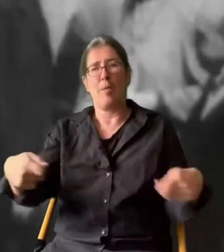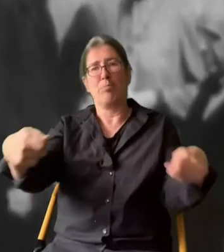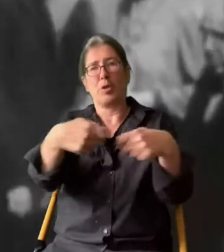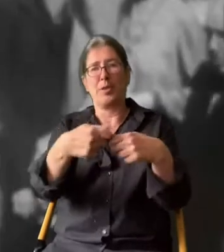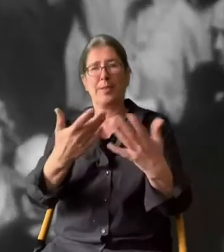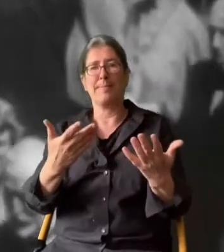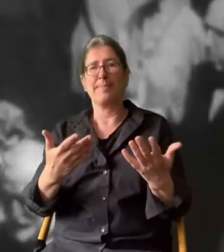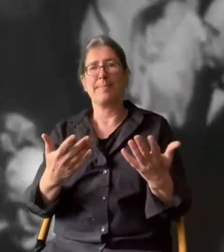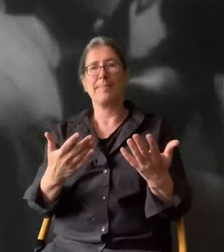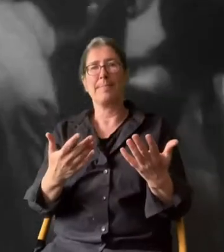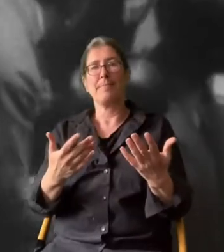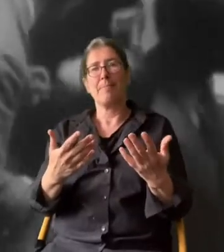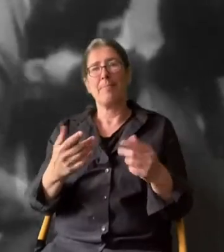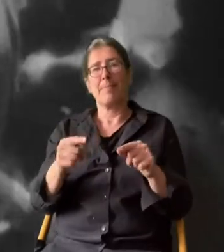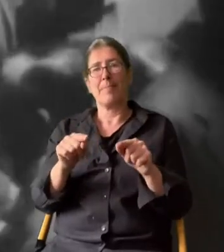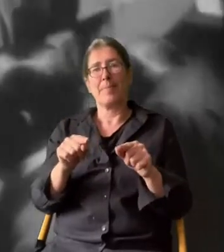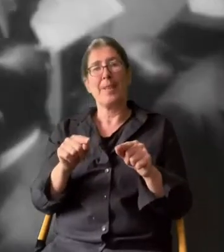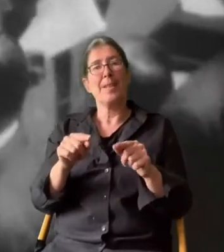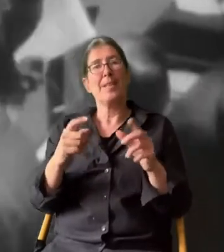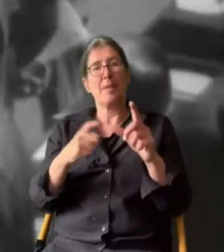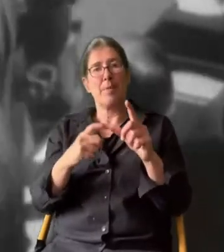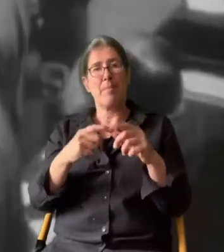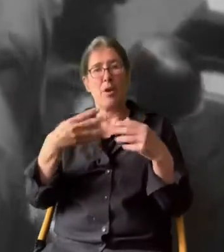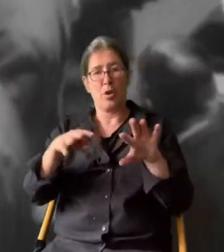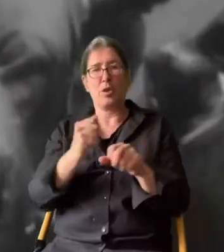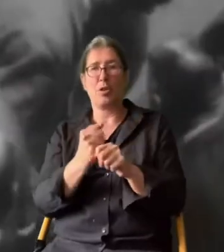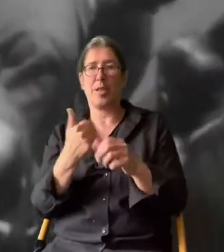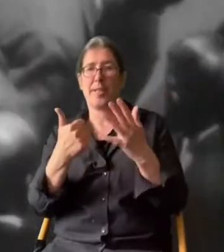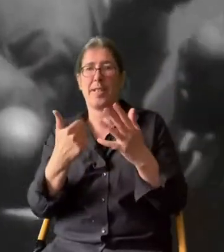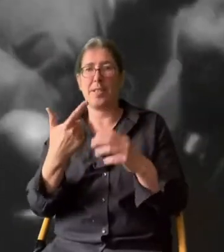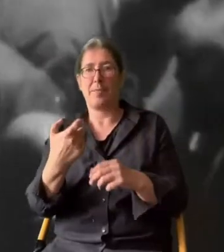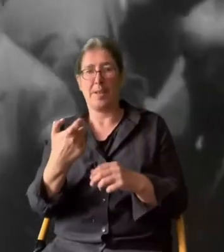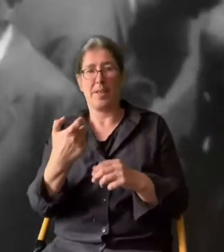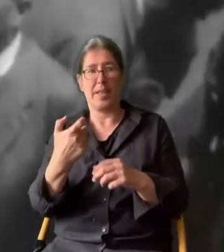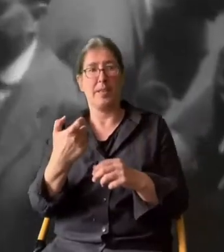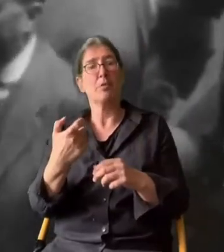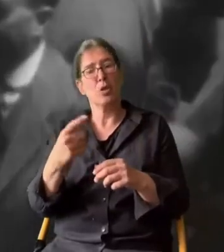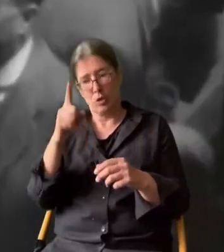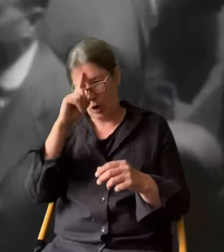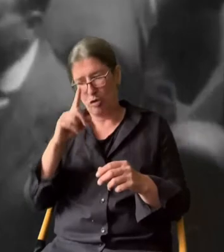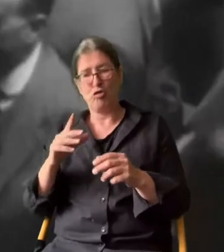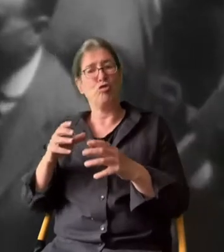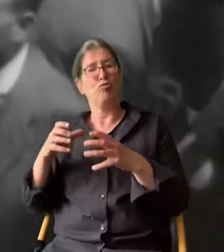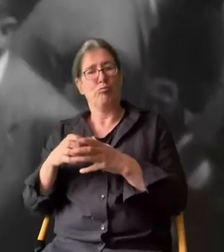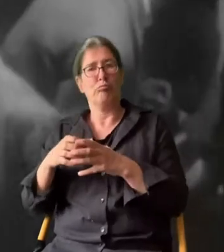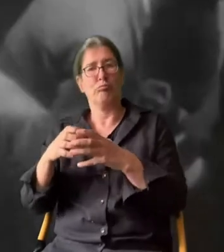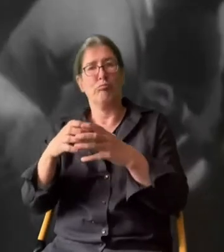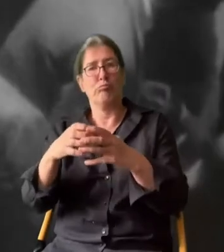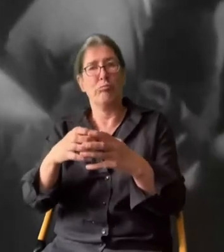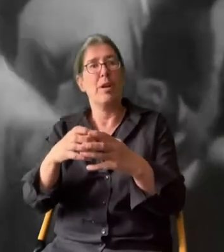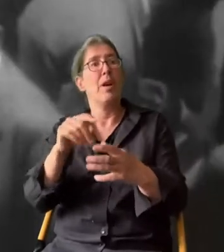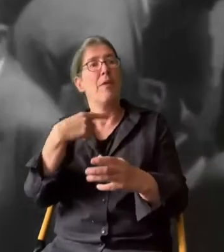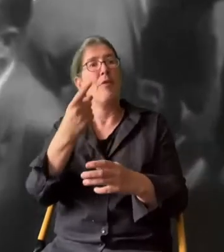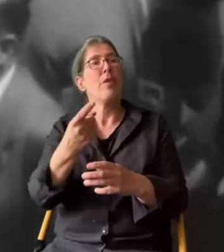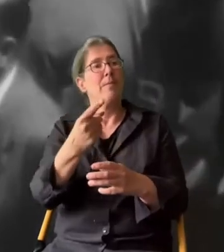Vereinten Nationen. Im September 1926 wird die deutsche Delegation mit Stresemann an der Spitze von der Versammlung des